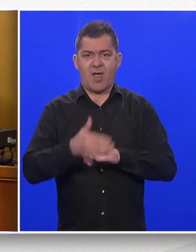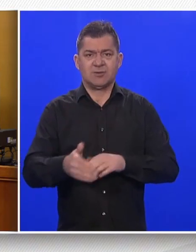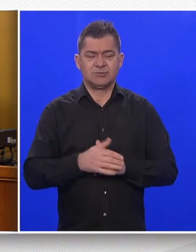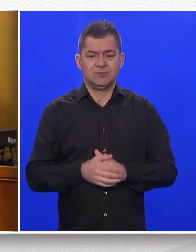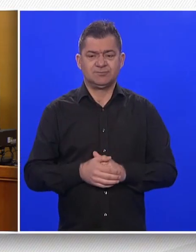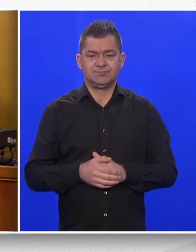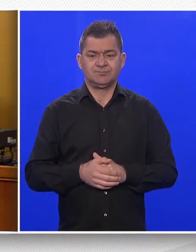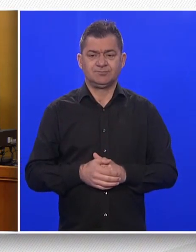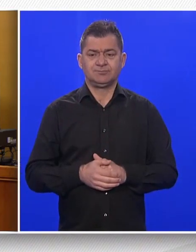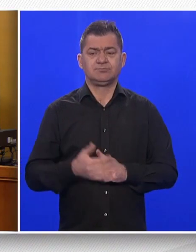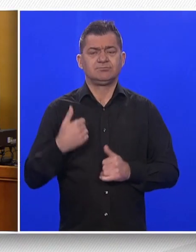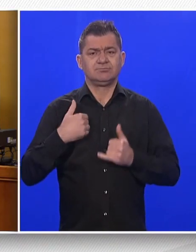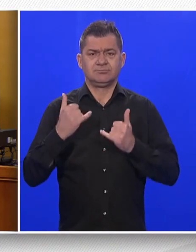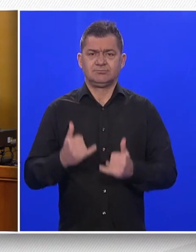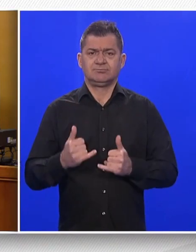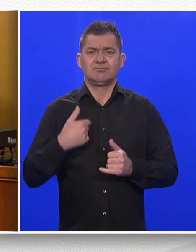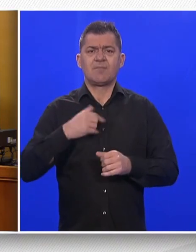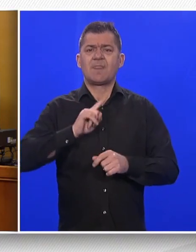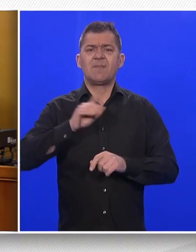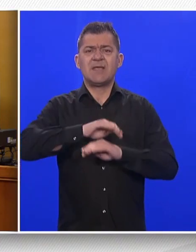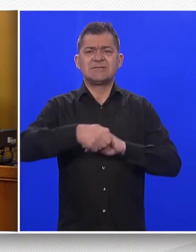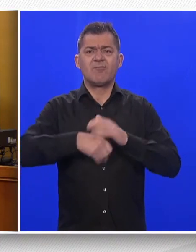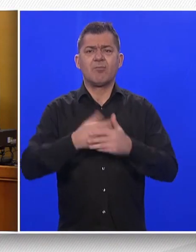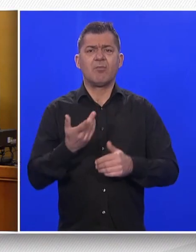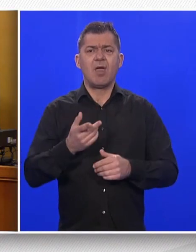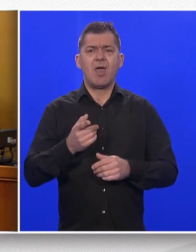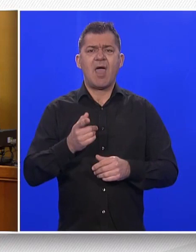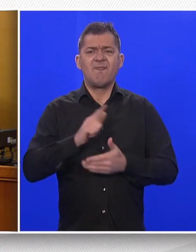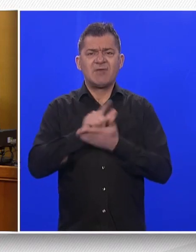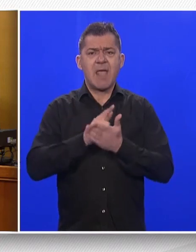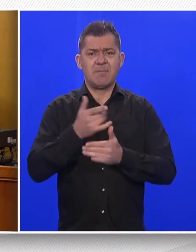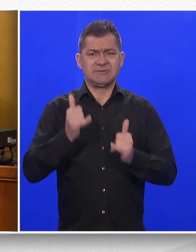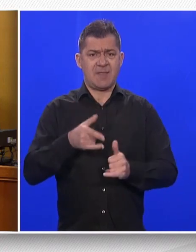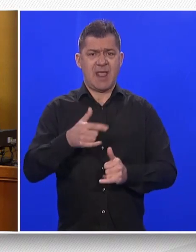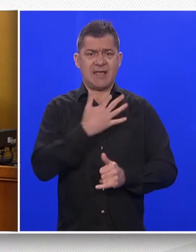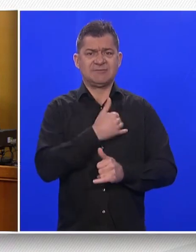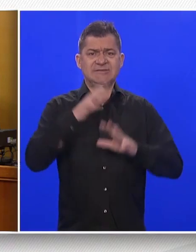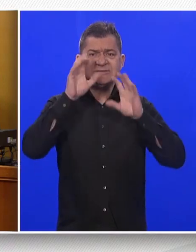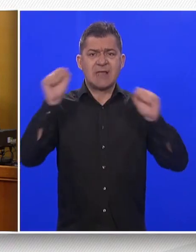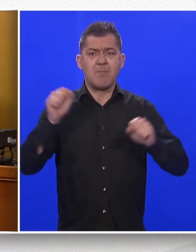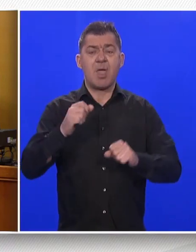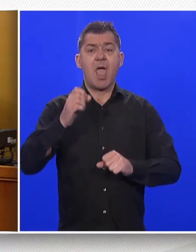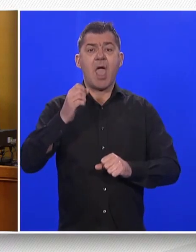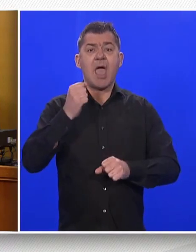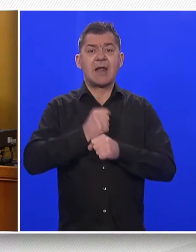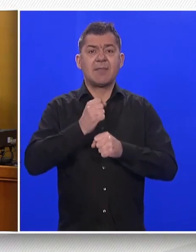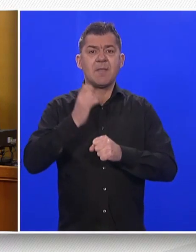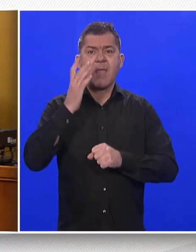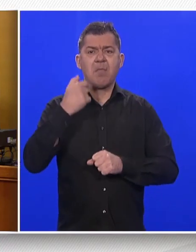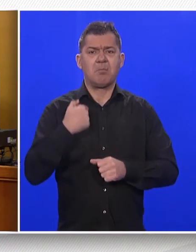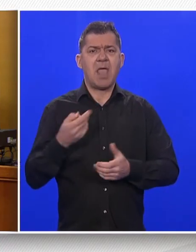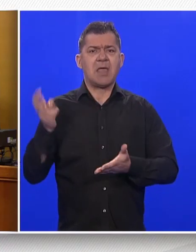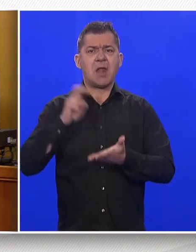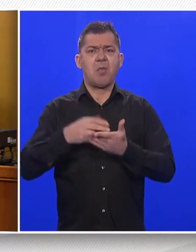izraziti nezadovoljstvo organizacijom vremena u Hrvatskom saboru, gdje nekad znamo radni dan završiti u ranim popodnevnim